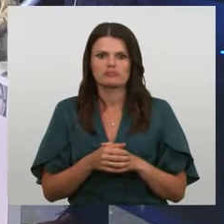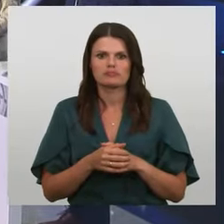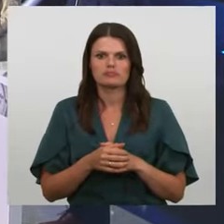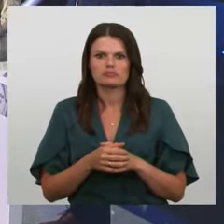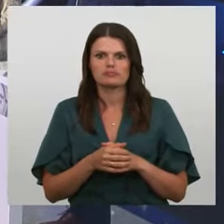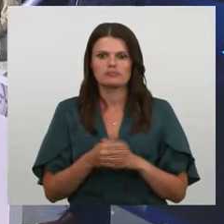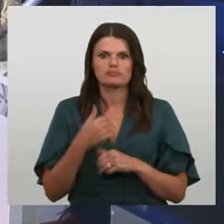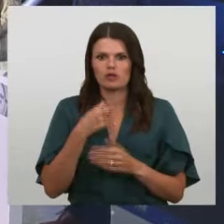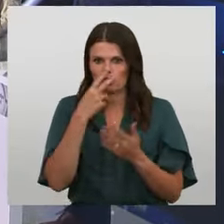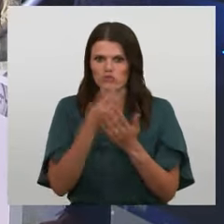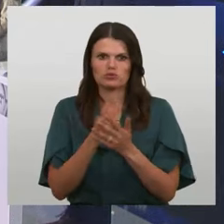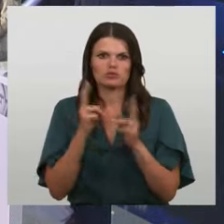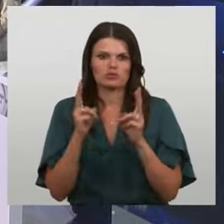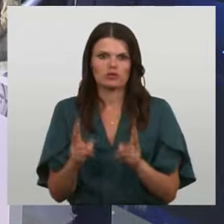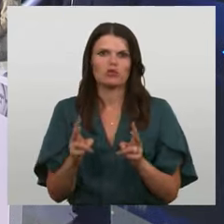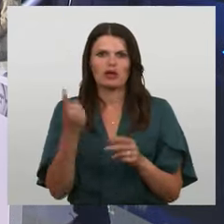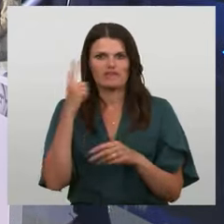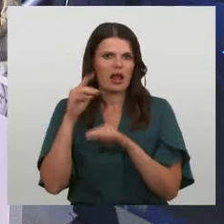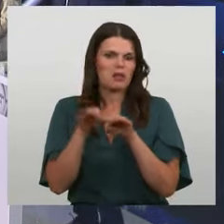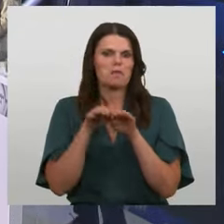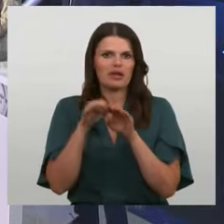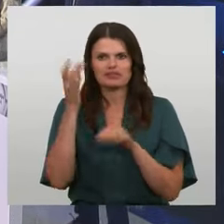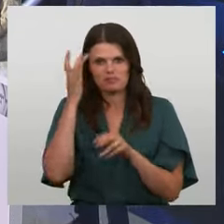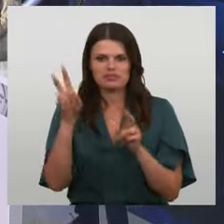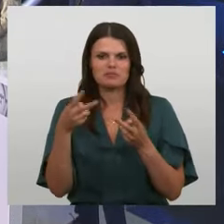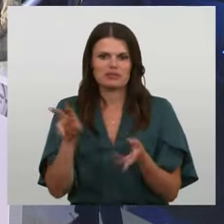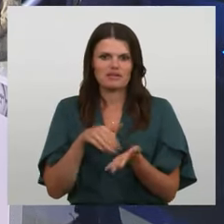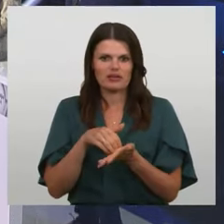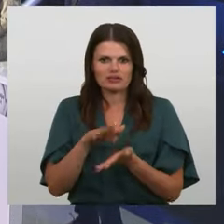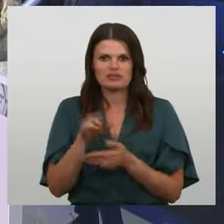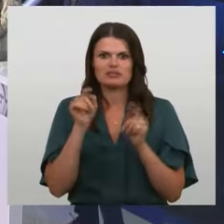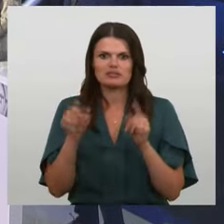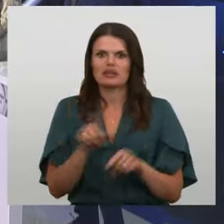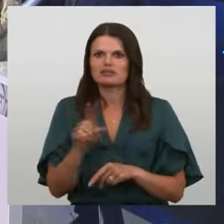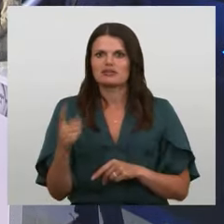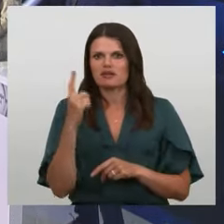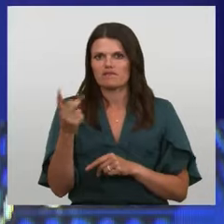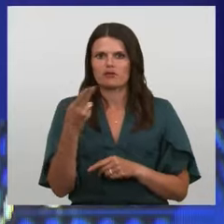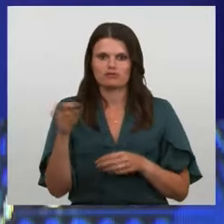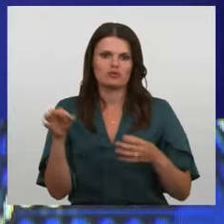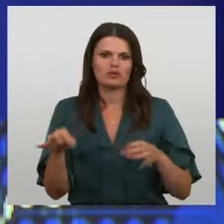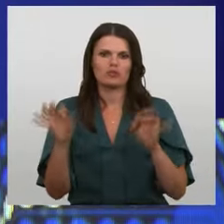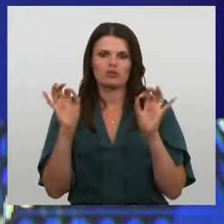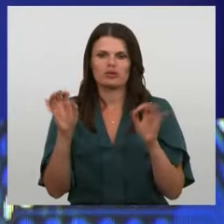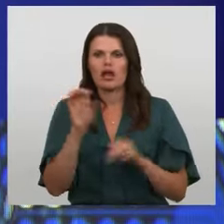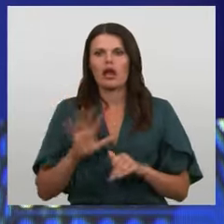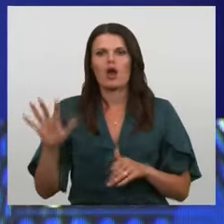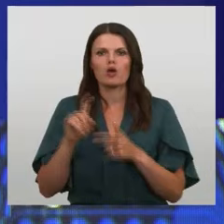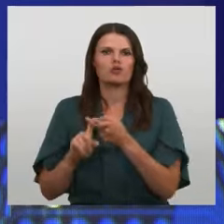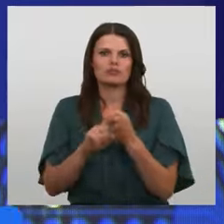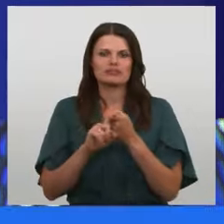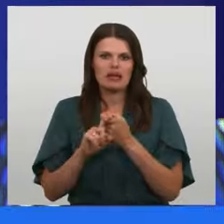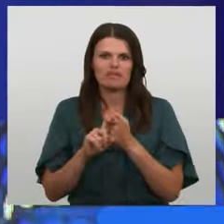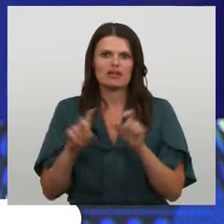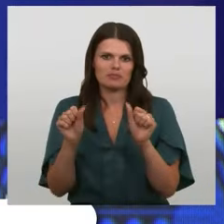Es uzskatu, ka no vienprātības principiem nevajadzētu atteikties. Tas ir viens no būtiskiem Eiropas Savienības